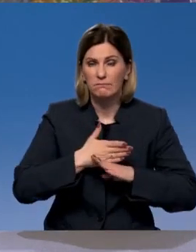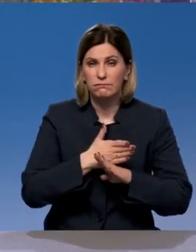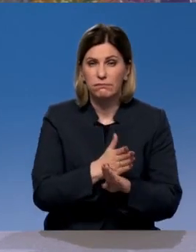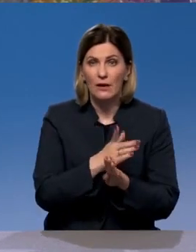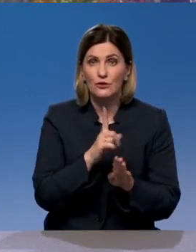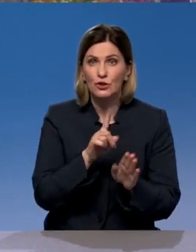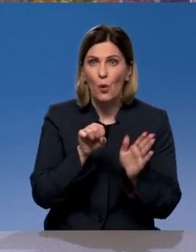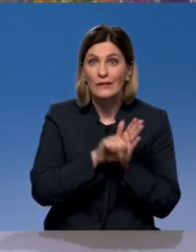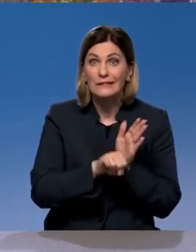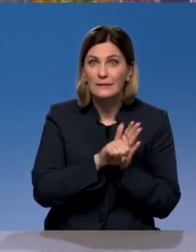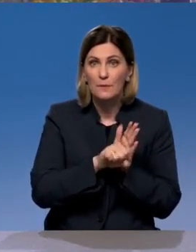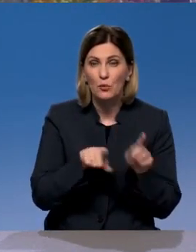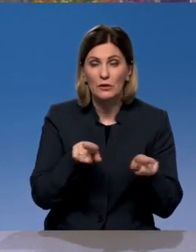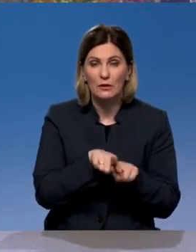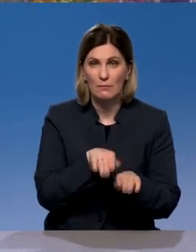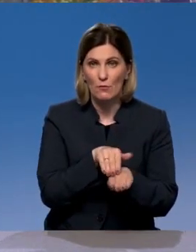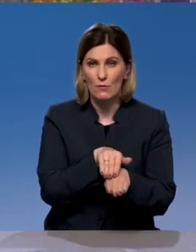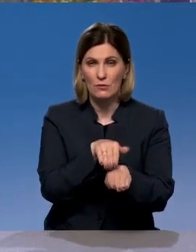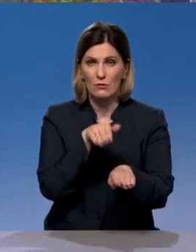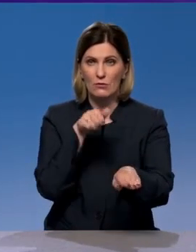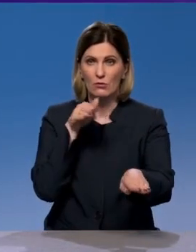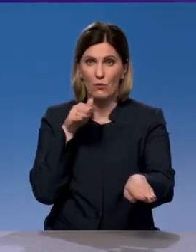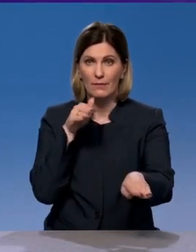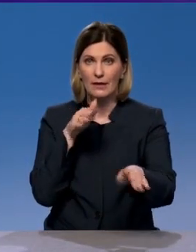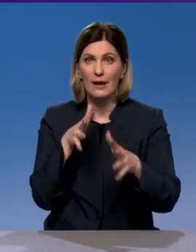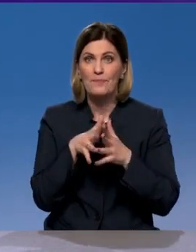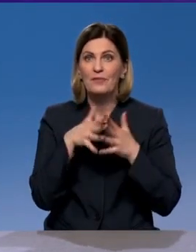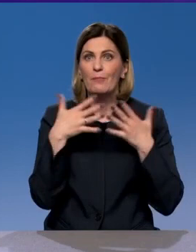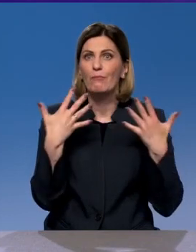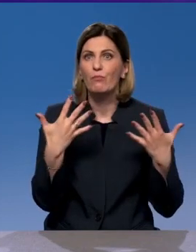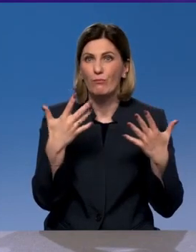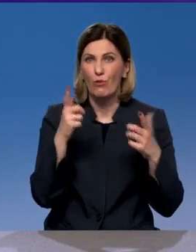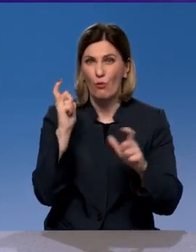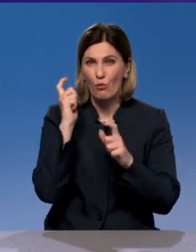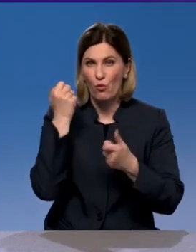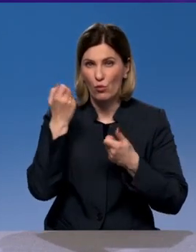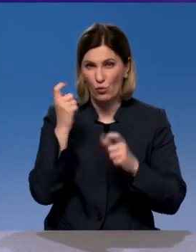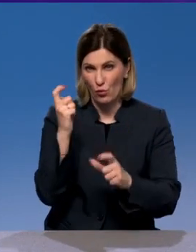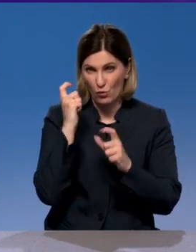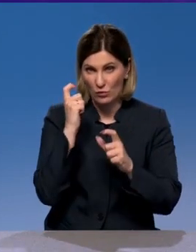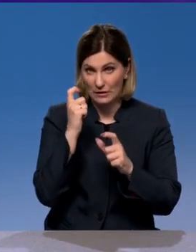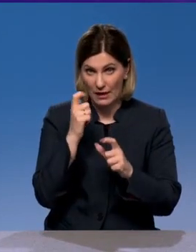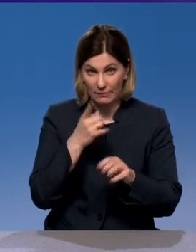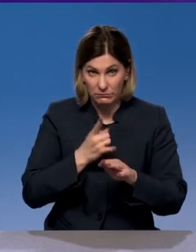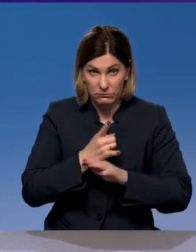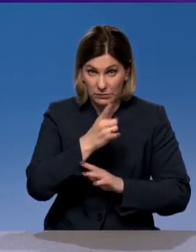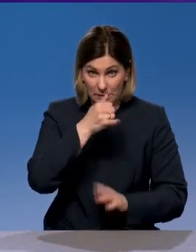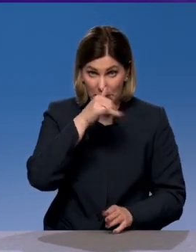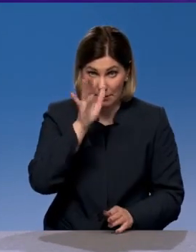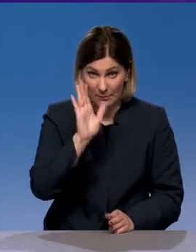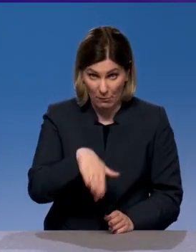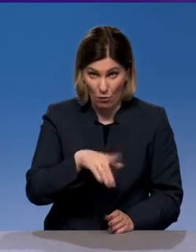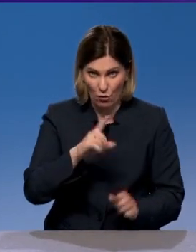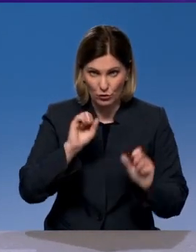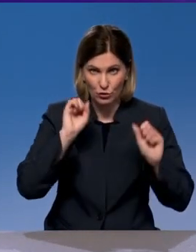такие пробки. Большие грузы подняться не могут, со скоростью не выйдешь, потому что отлетят колеса.